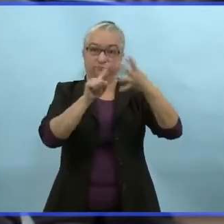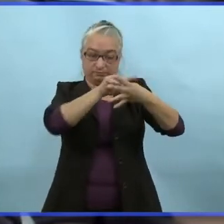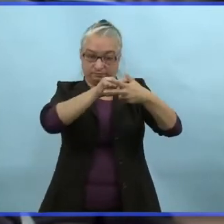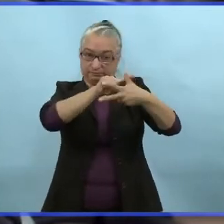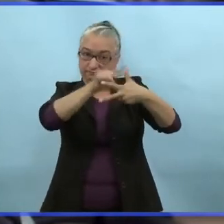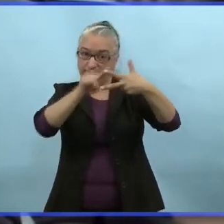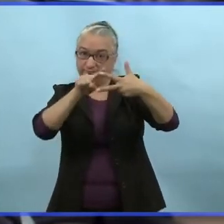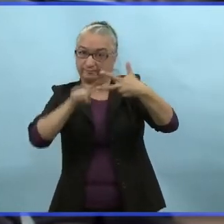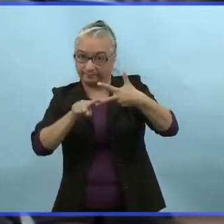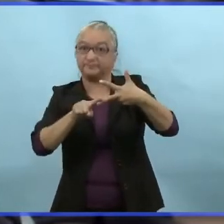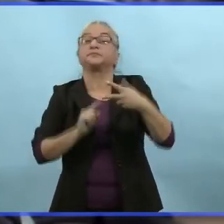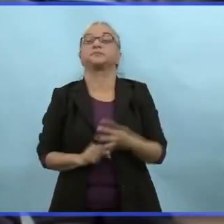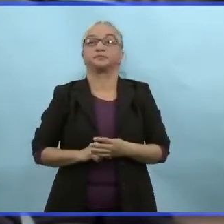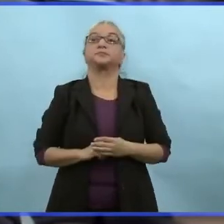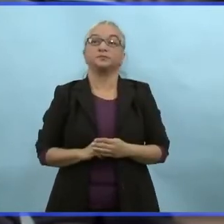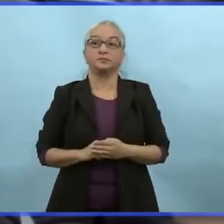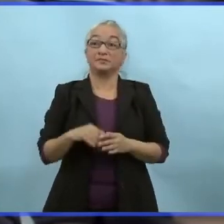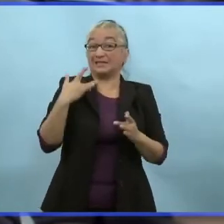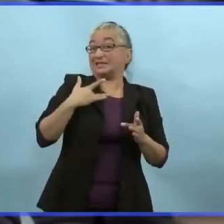un numéro.